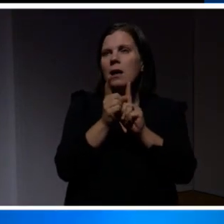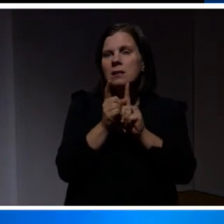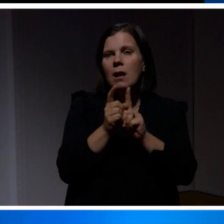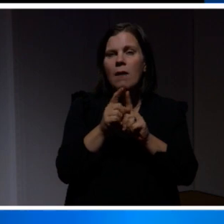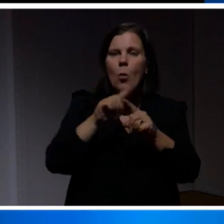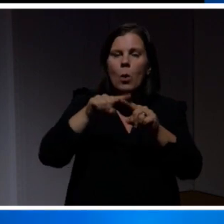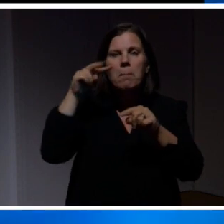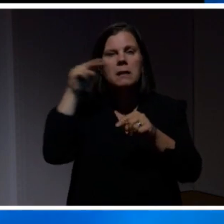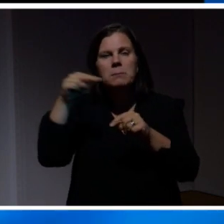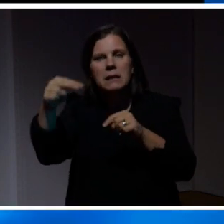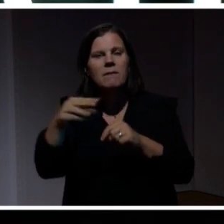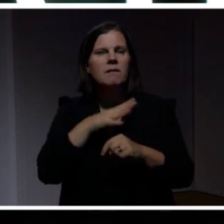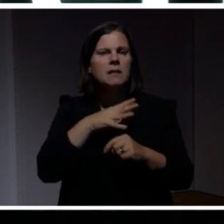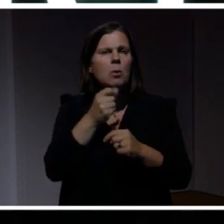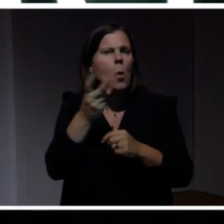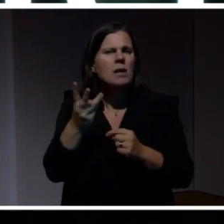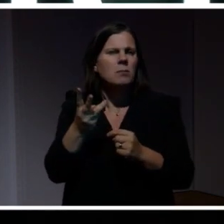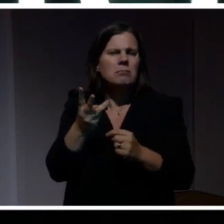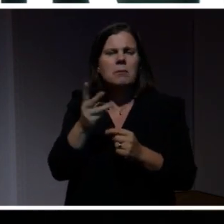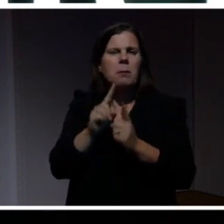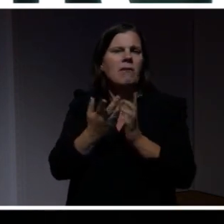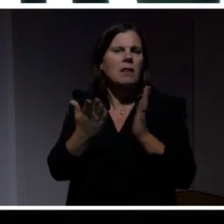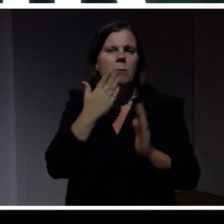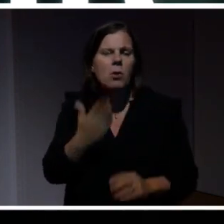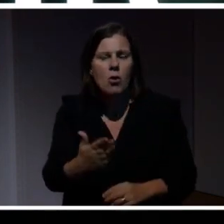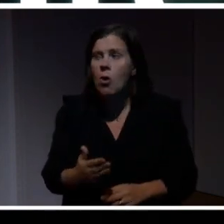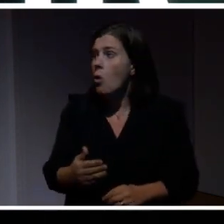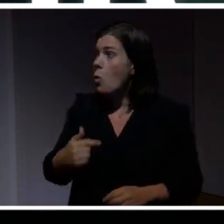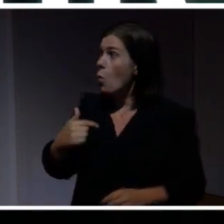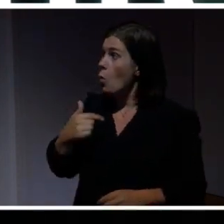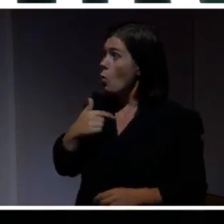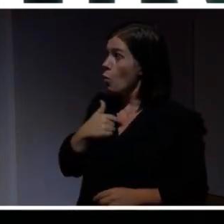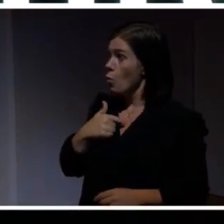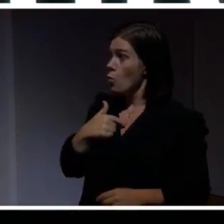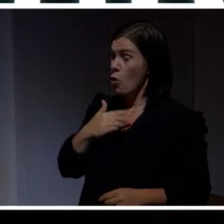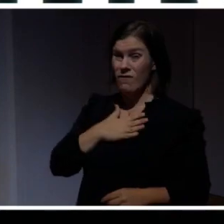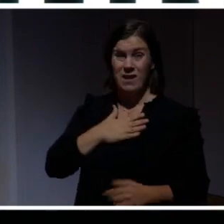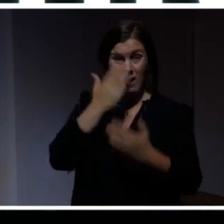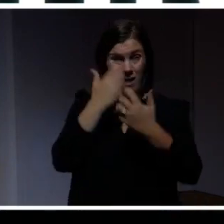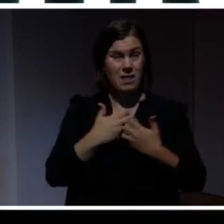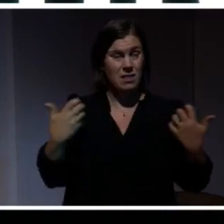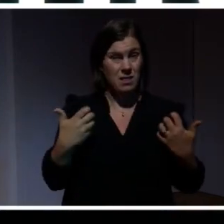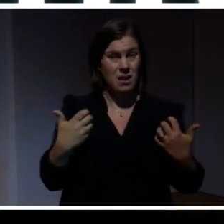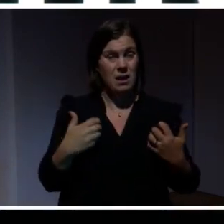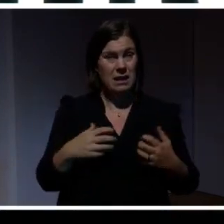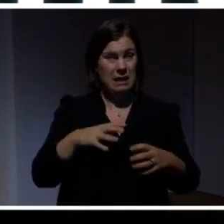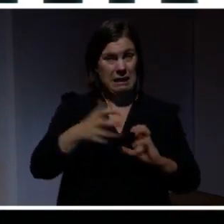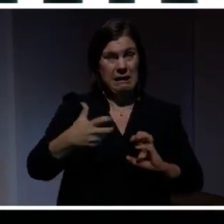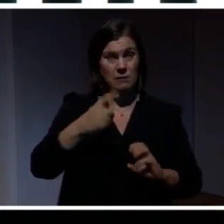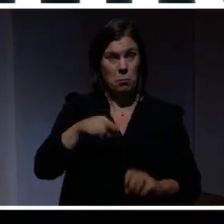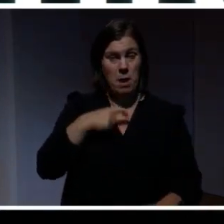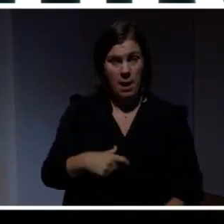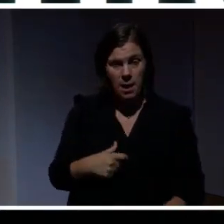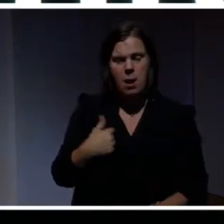perspektiv. Och här fick jag då som superteknikentusiast en liten personlig identitetskris. Så jag tog en liten paus,